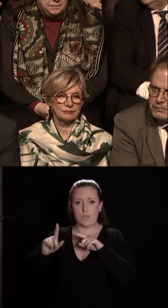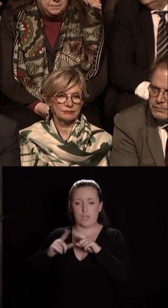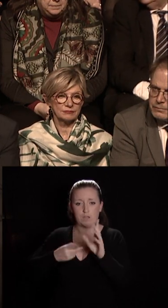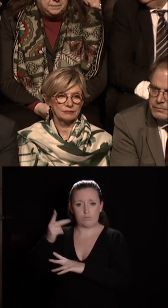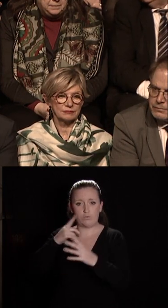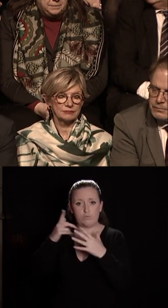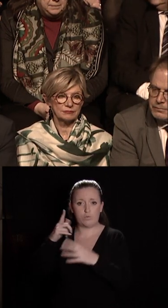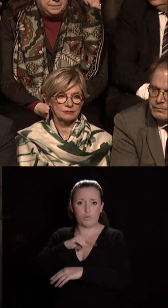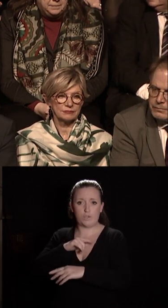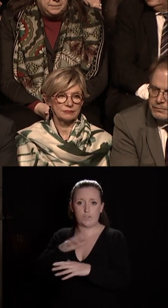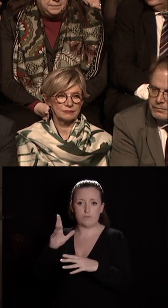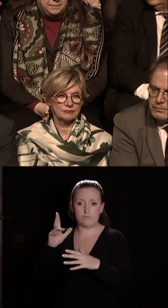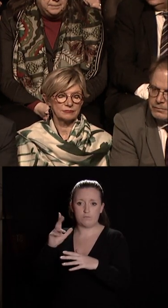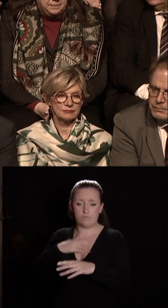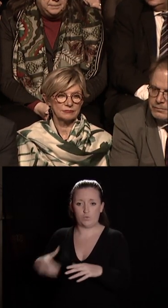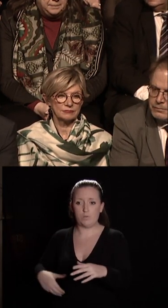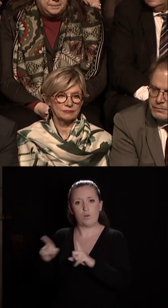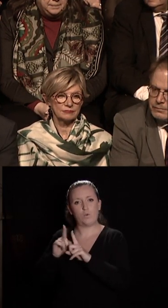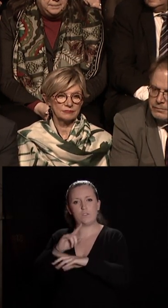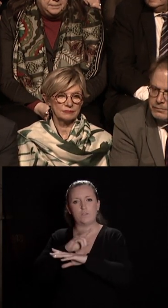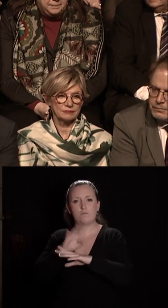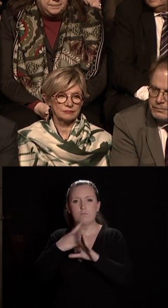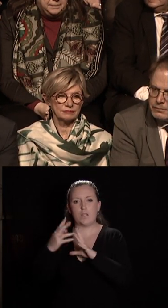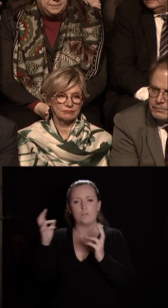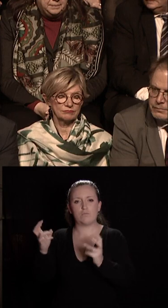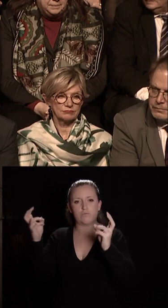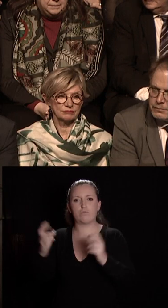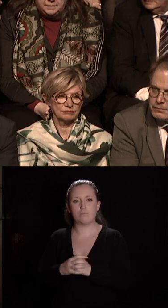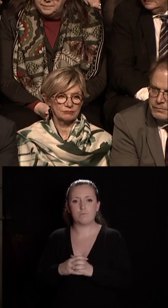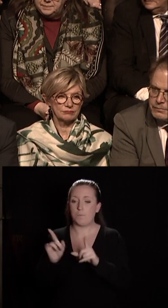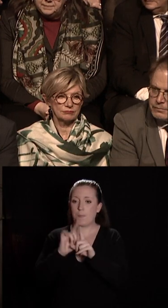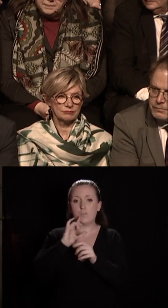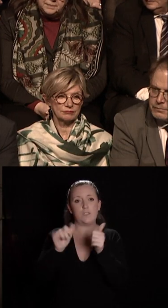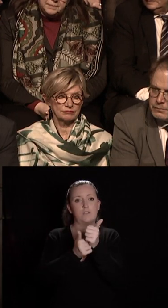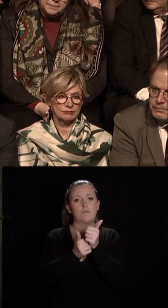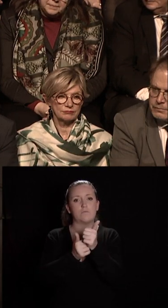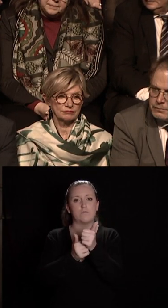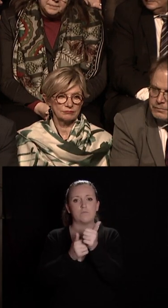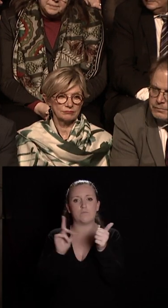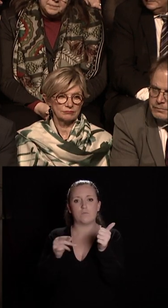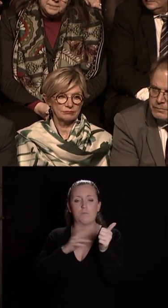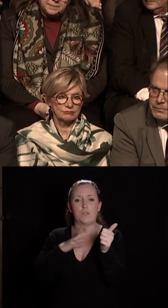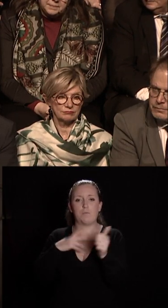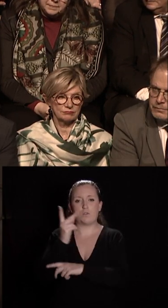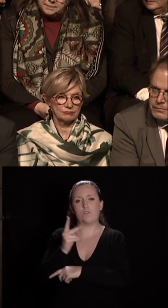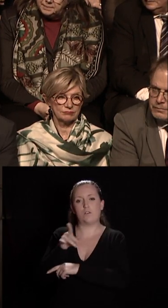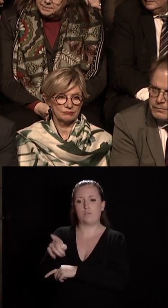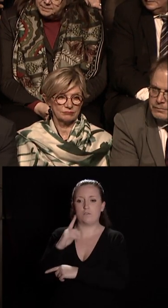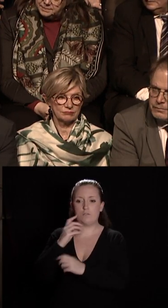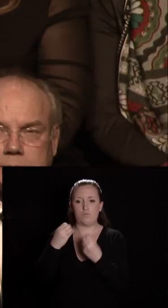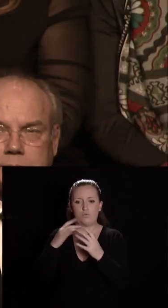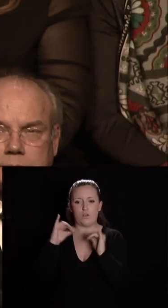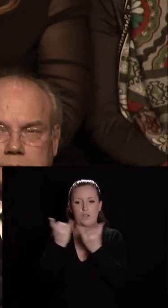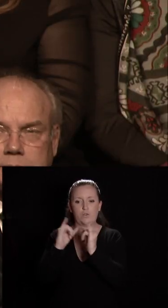de présence des agents sur le terrain Nathalie Kunders ma première adjointe a reconduit en novembre une deuxième série de réunions